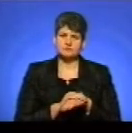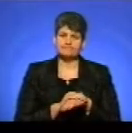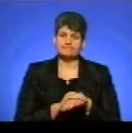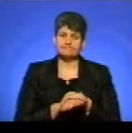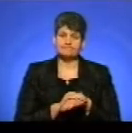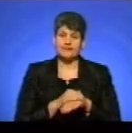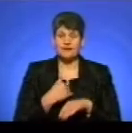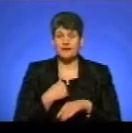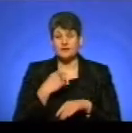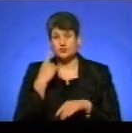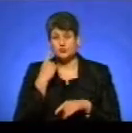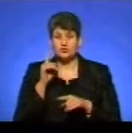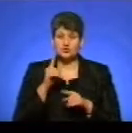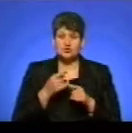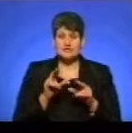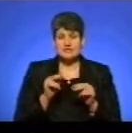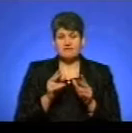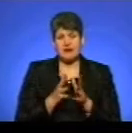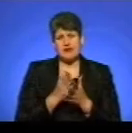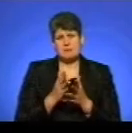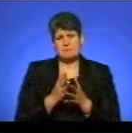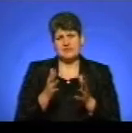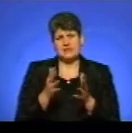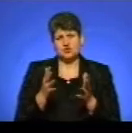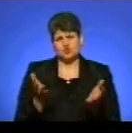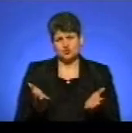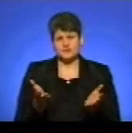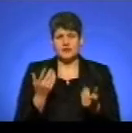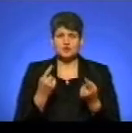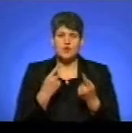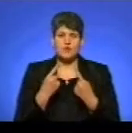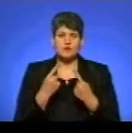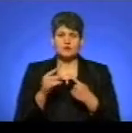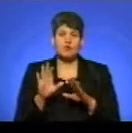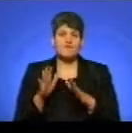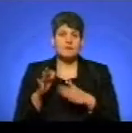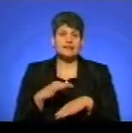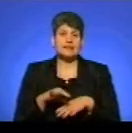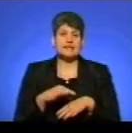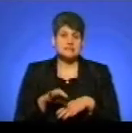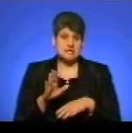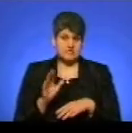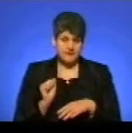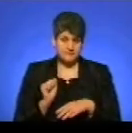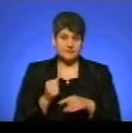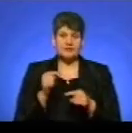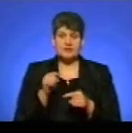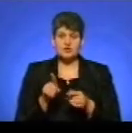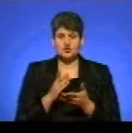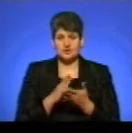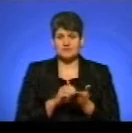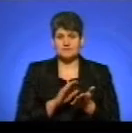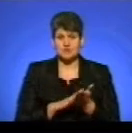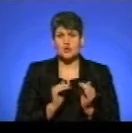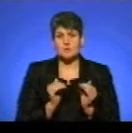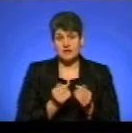Я думаю, що цифра насправді є набагато більшою, якщо говорити саме про випадки насильства. Те, що фіксується менше,